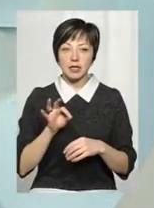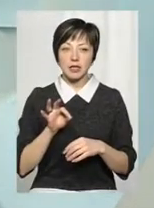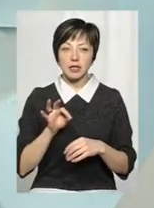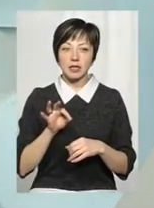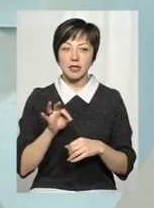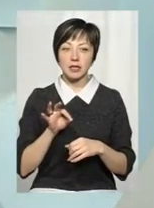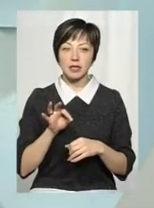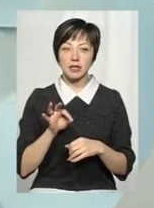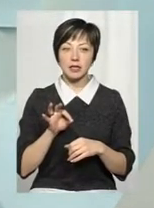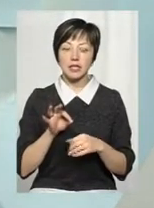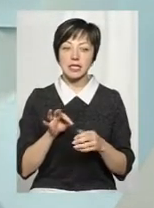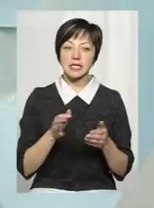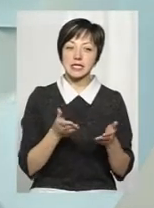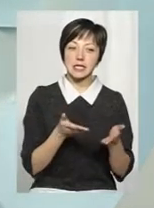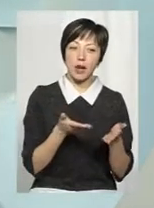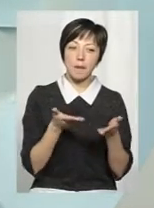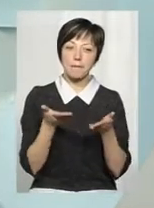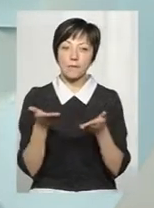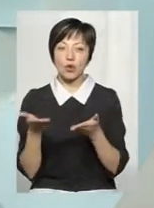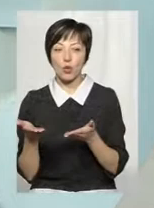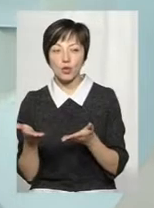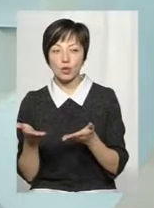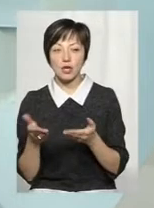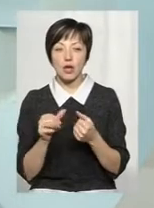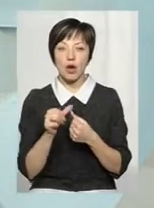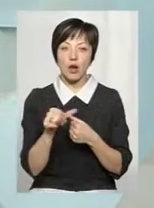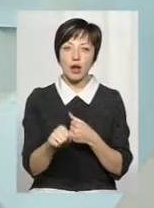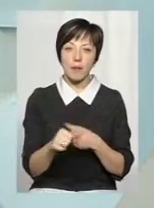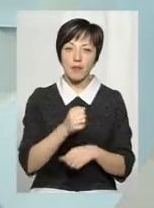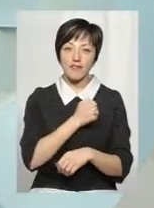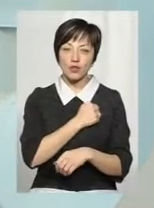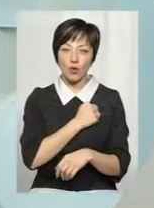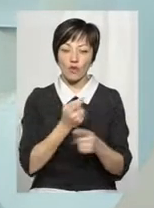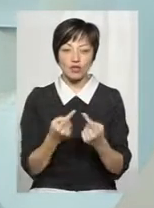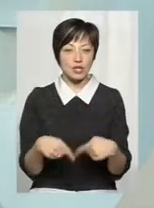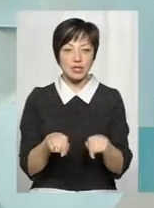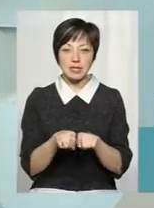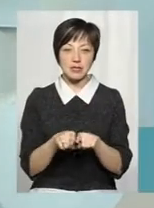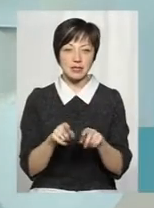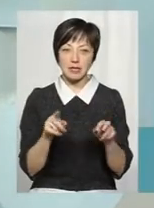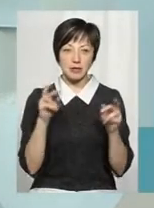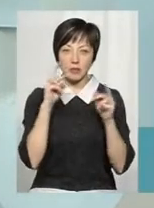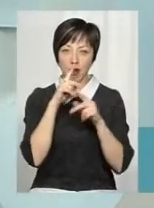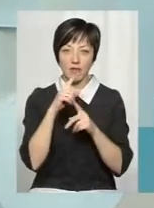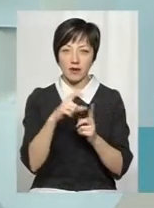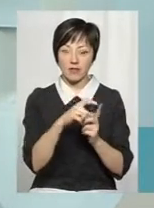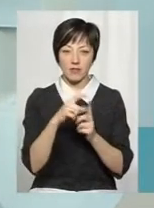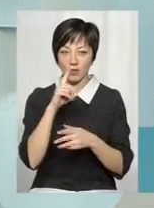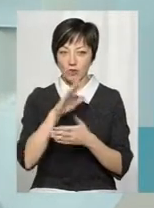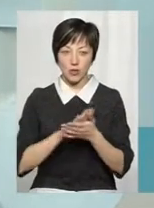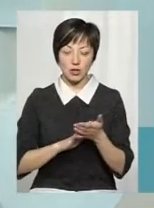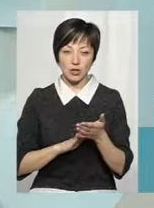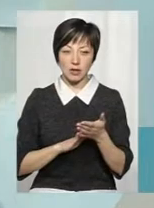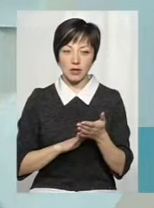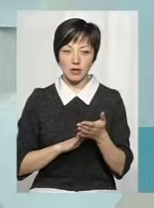що запрошення якось окремої військової частини це досить некоректне визначення, ви мене, вибачте, будь